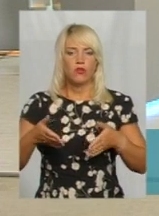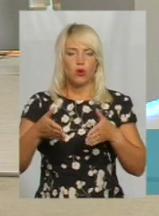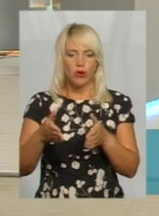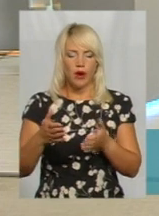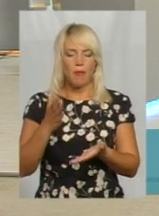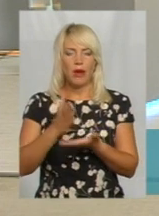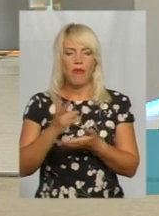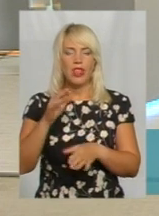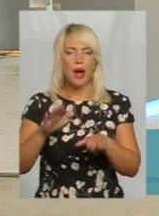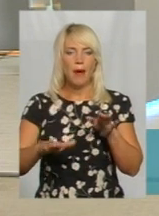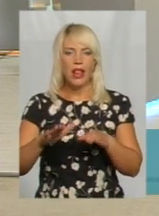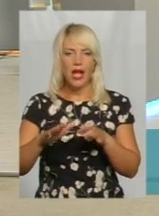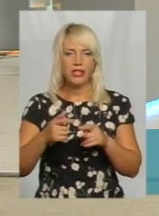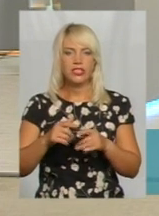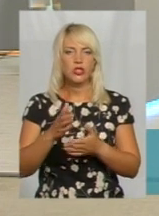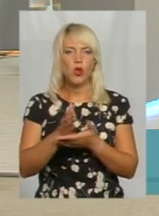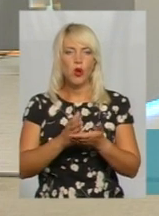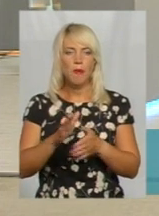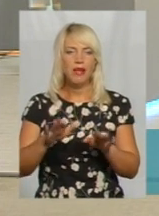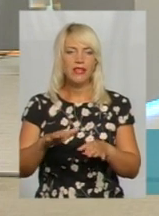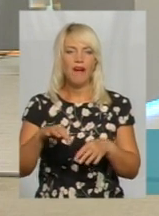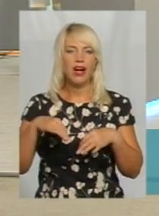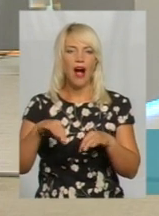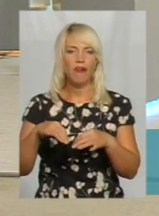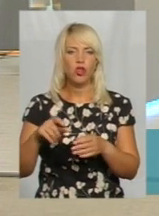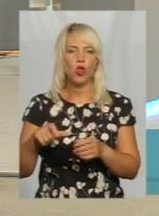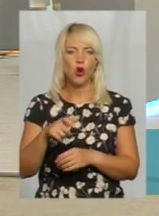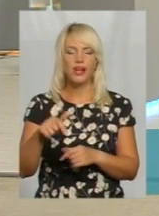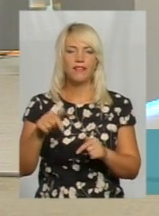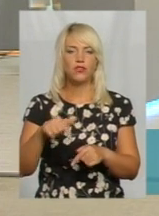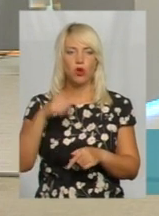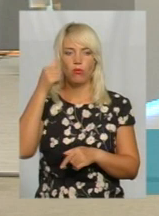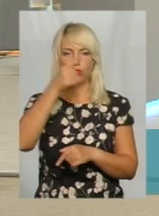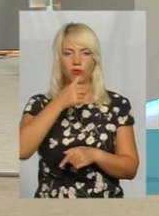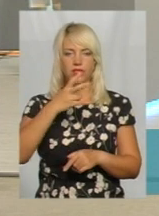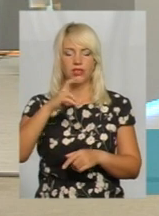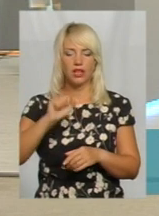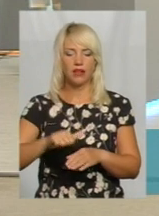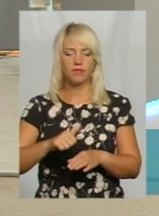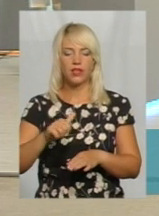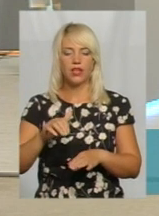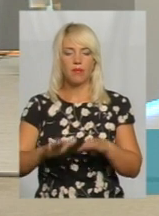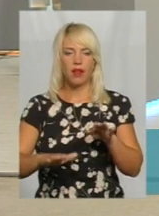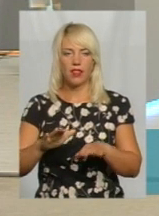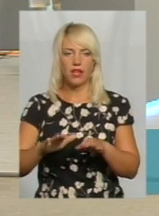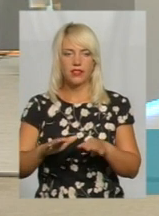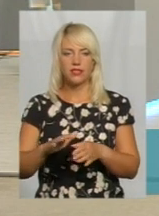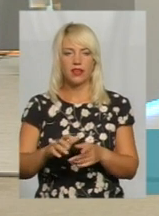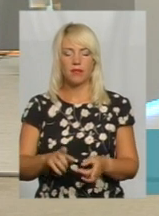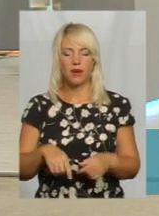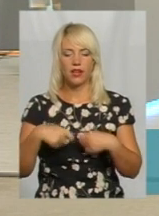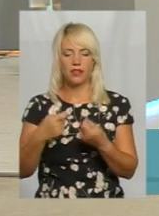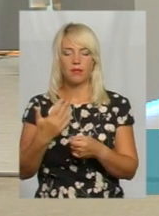місцевих автодоріг? Так, Олена, в цьому році на баланс Державного підприємства Служби місцевих автодоріг передано